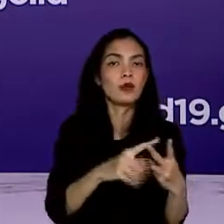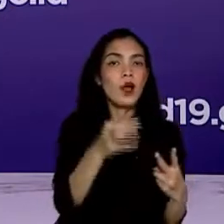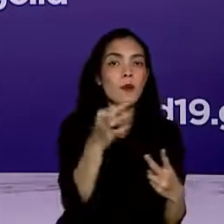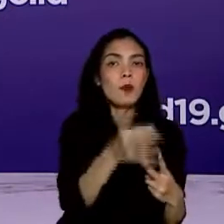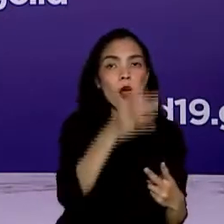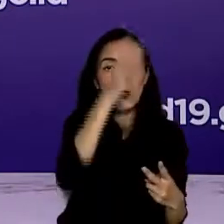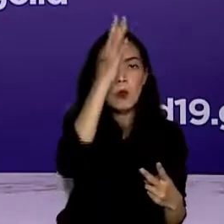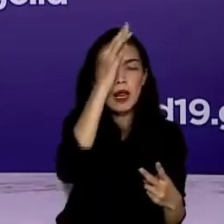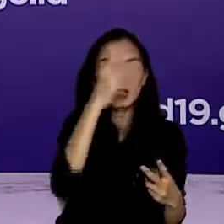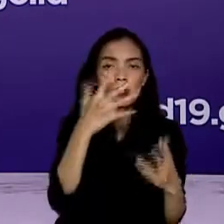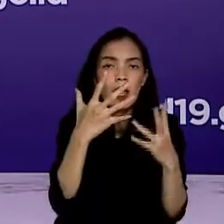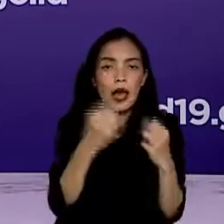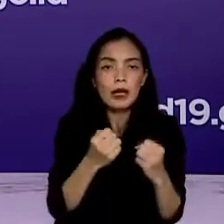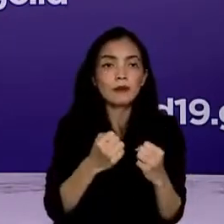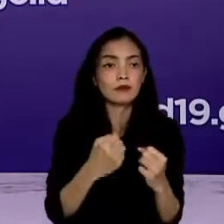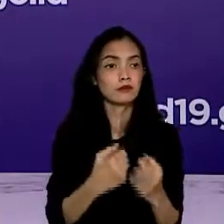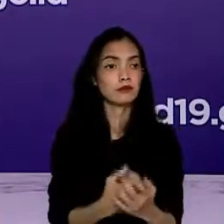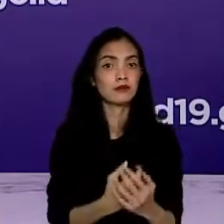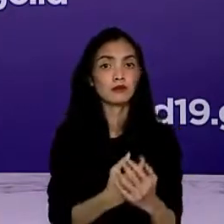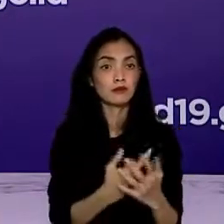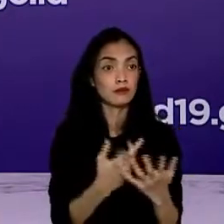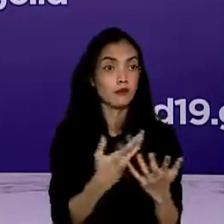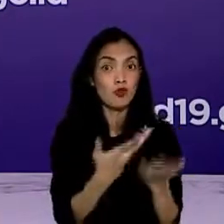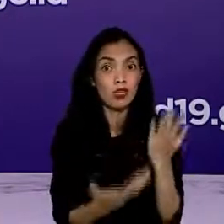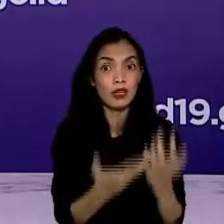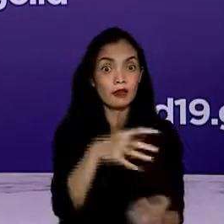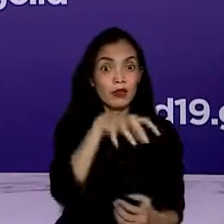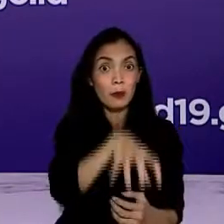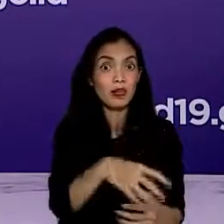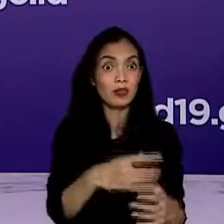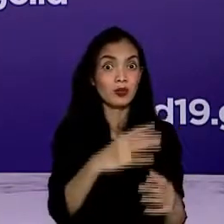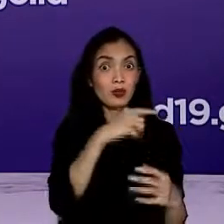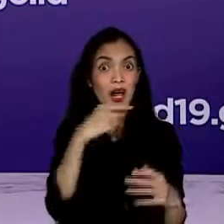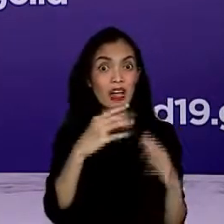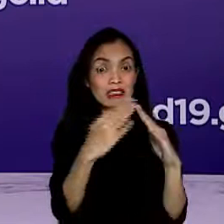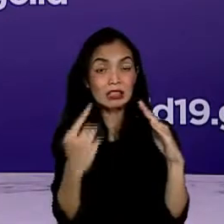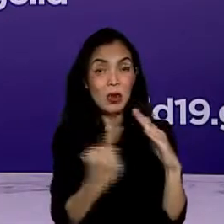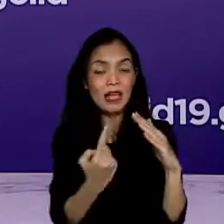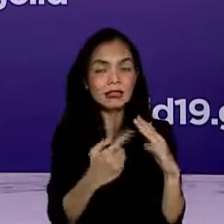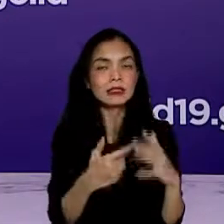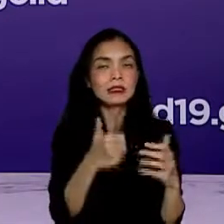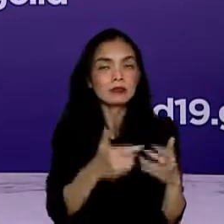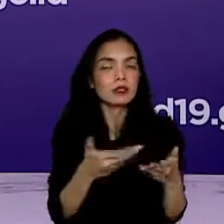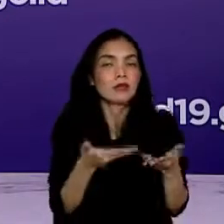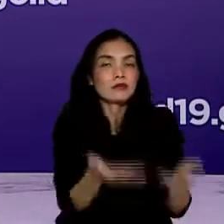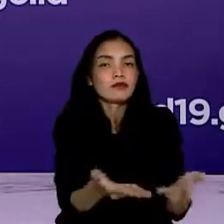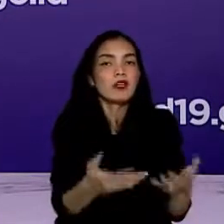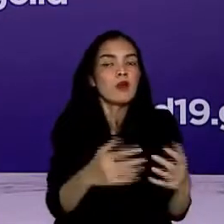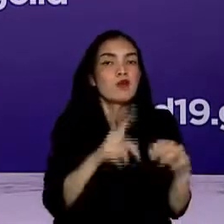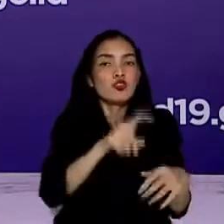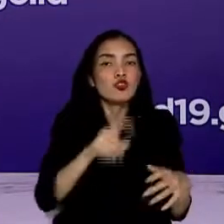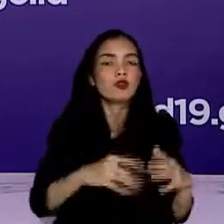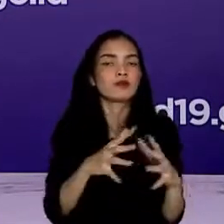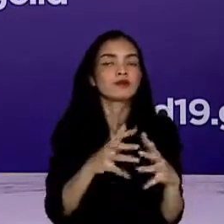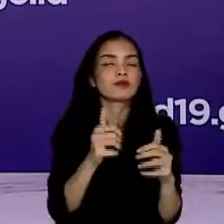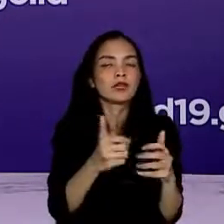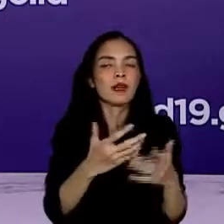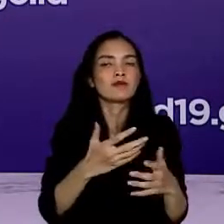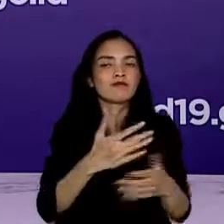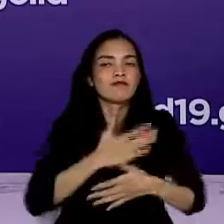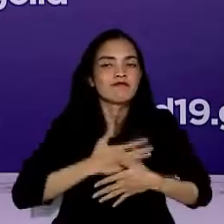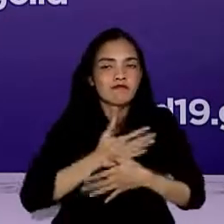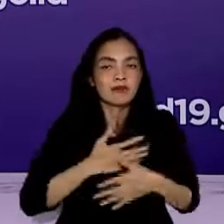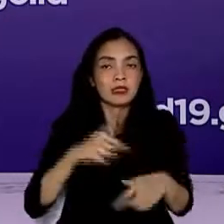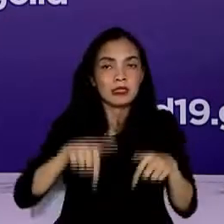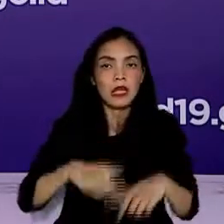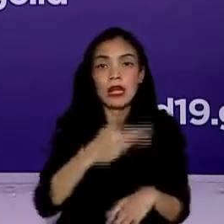dapat mengakomodasi kebutuhan terhadap lokasi isolasi. Saat ini, tekuatan yang diperlukan oleh